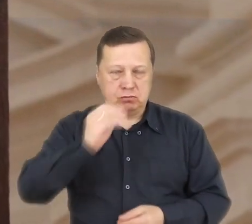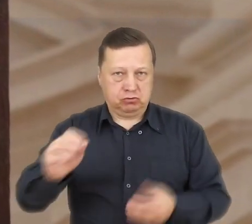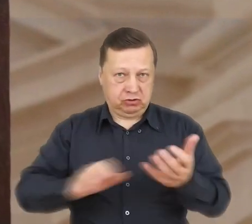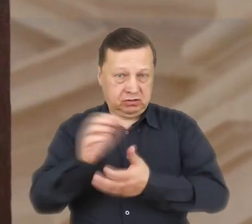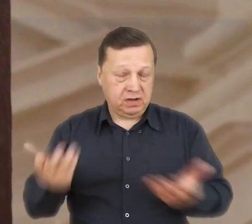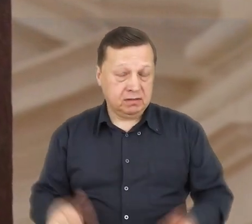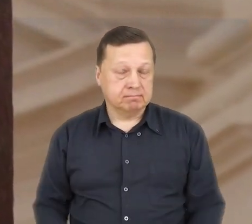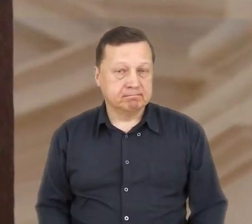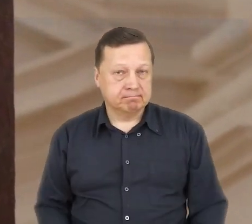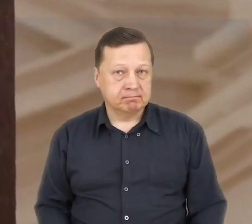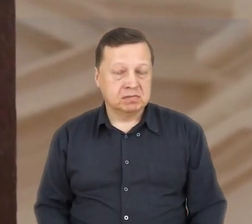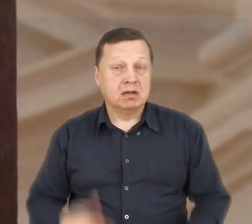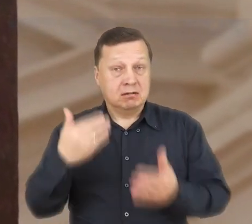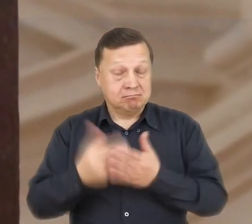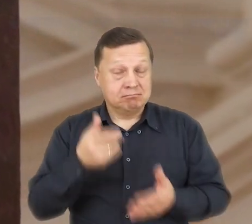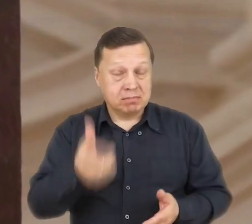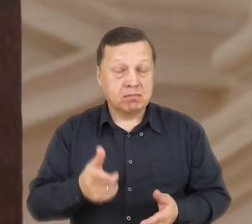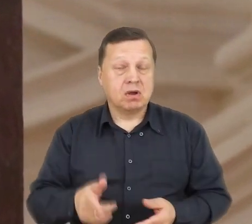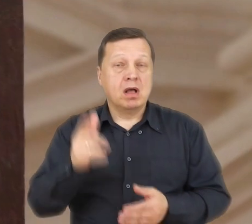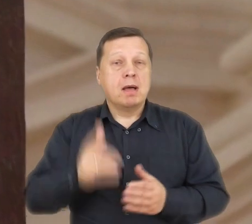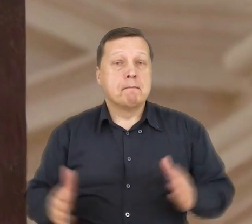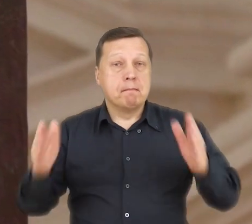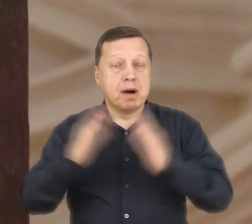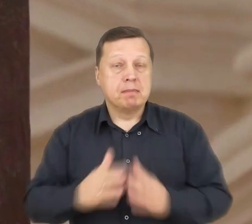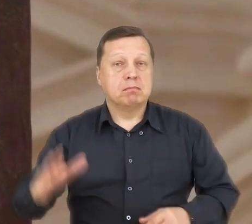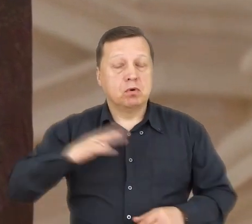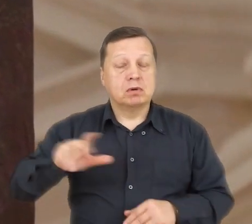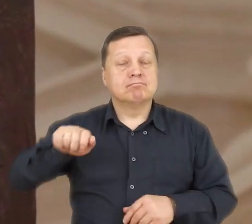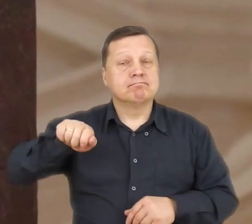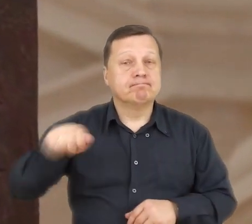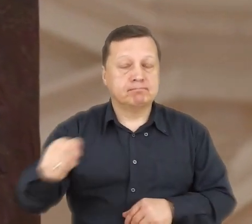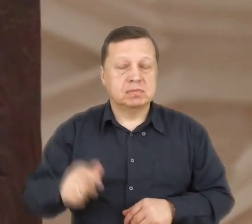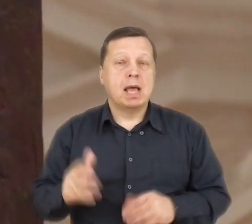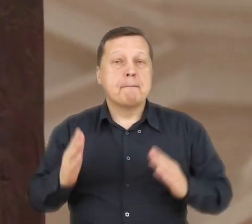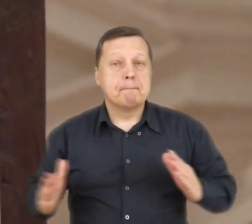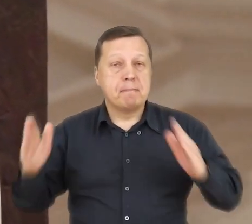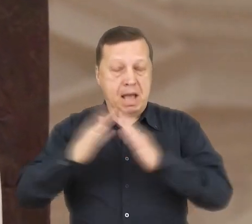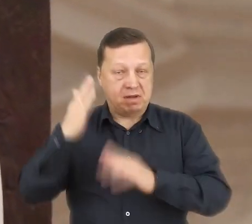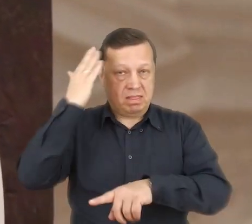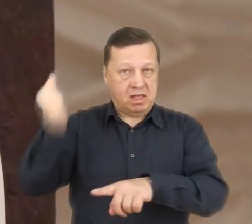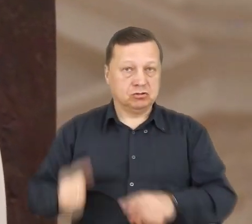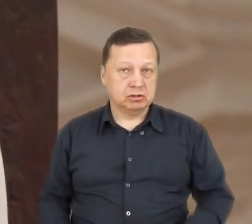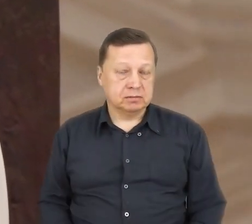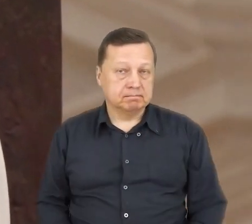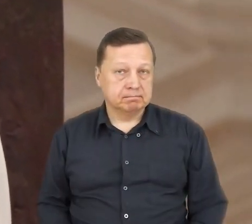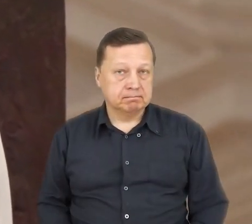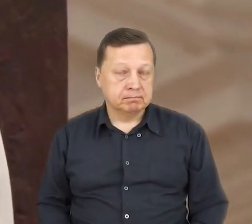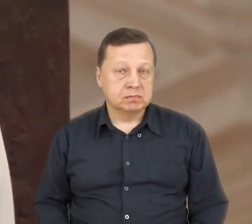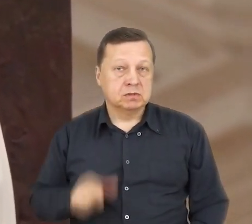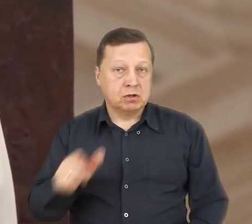świat. Stąd też Jan Paweł II został nazwany papieżem nadziei.